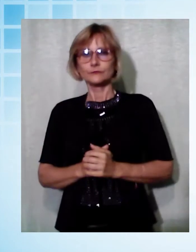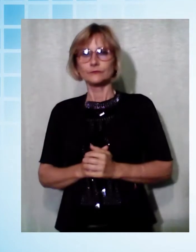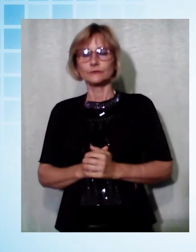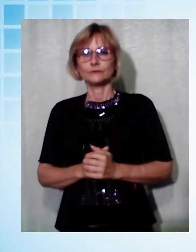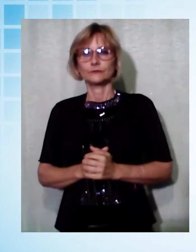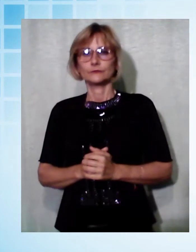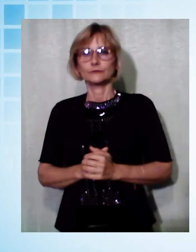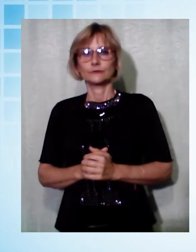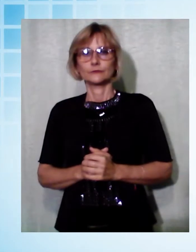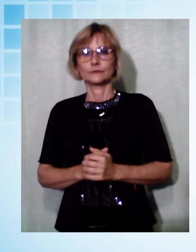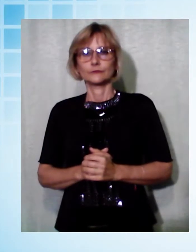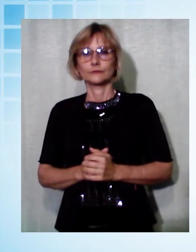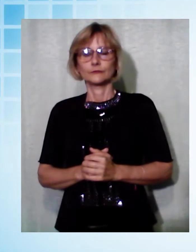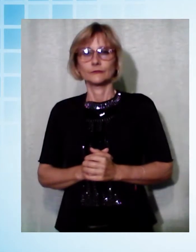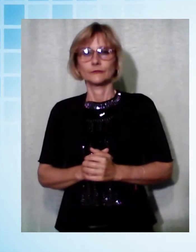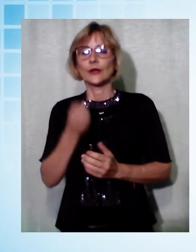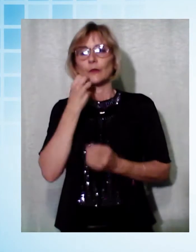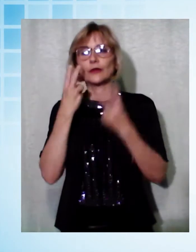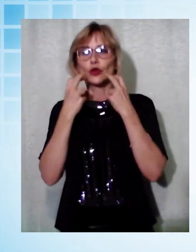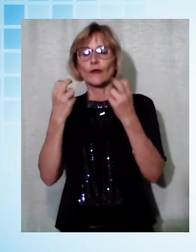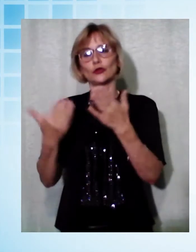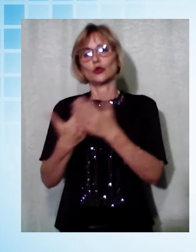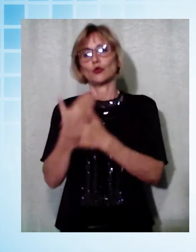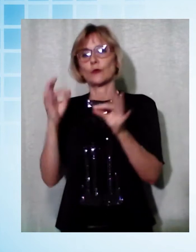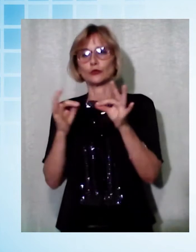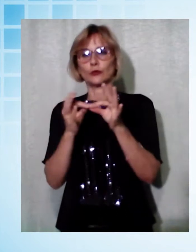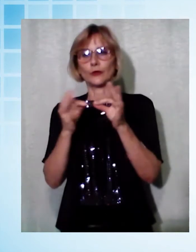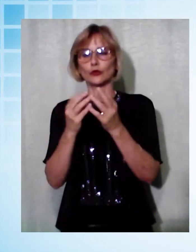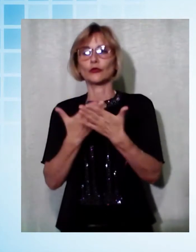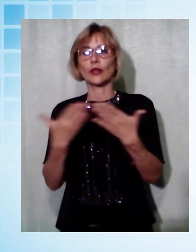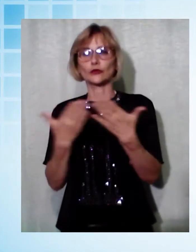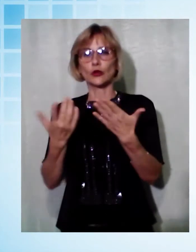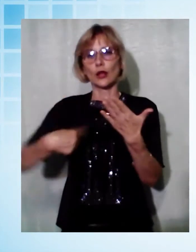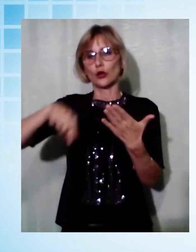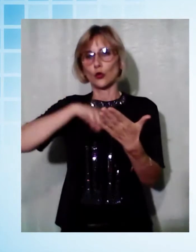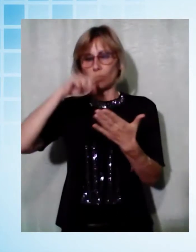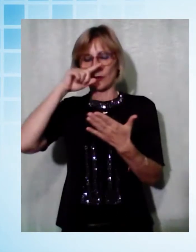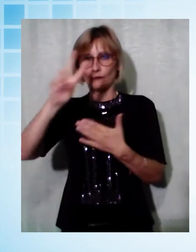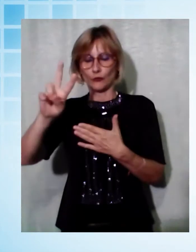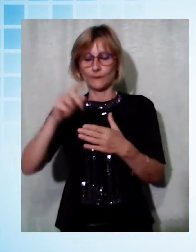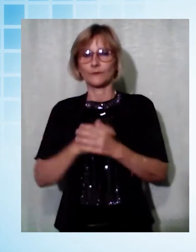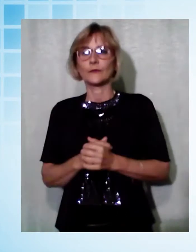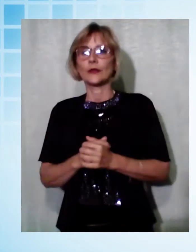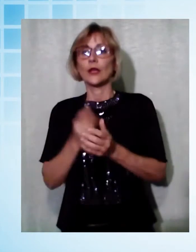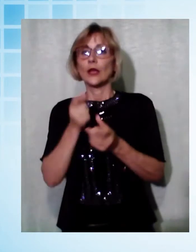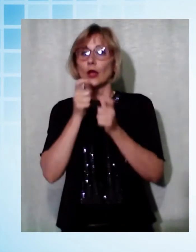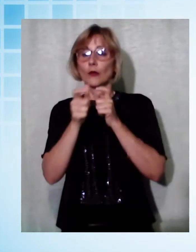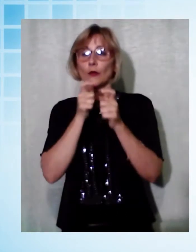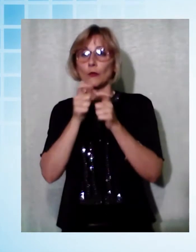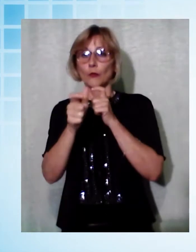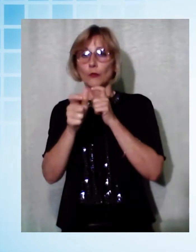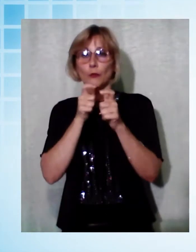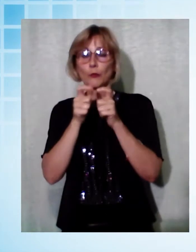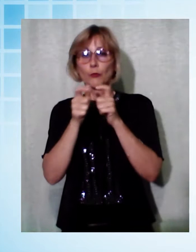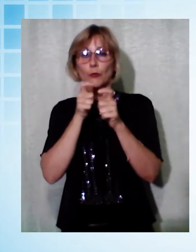Bentrovati a questo nuovo appuntamento con il TG Noi, apertura parliamo di scuola, di problemi relativi alla